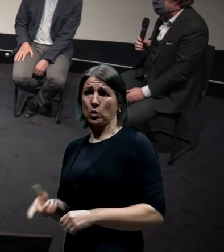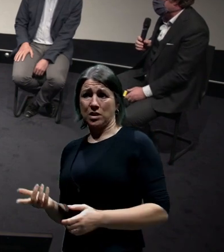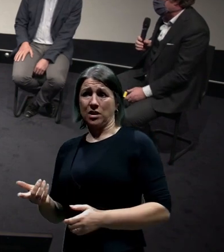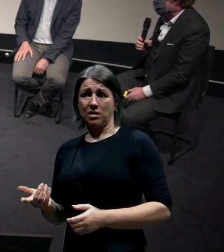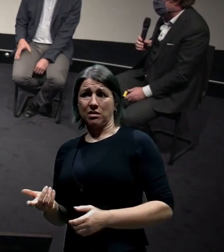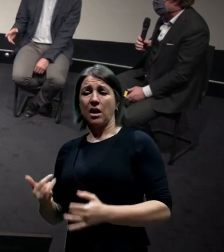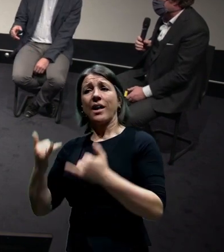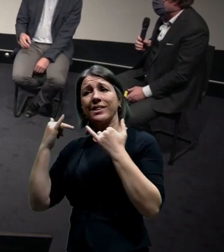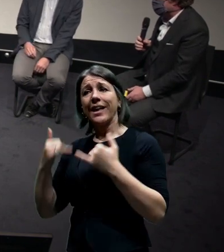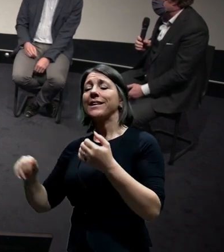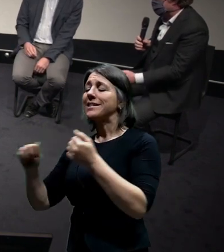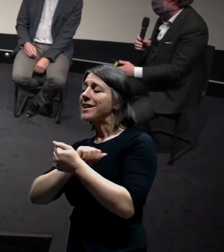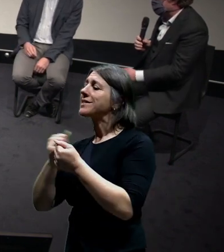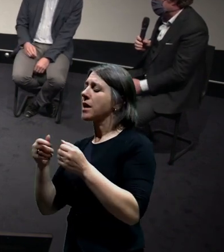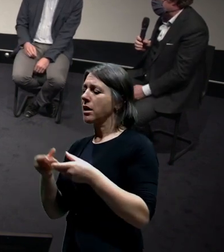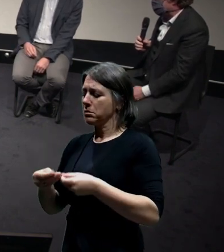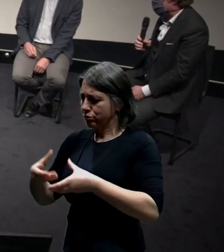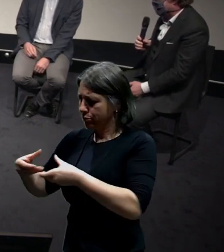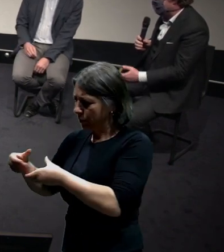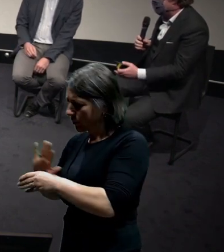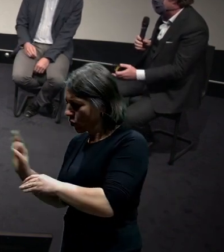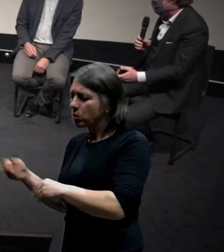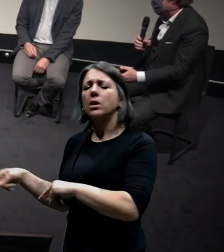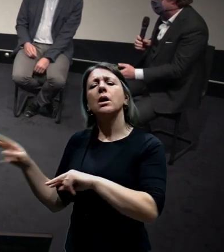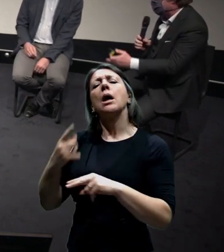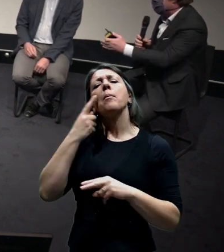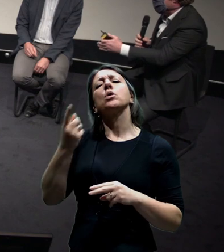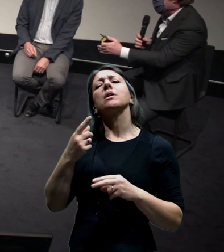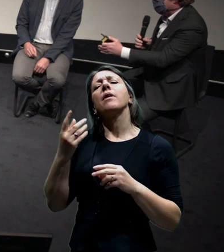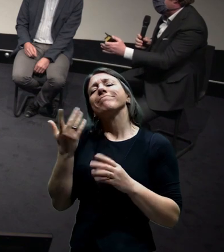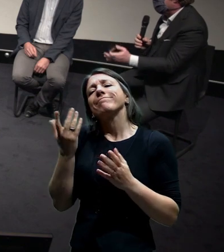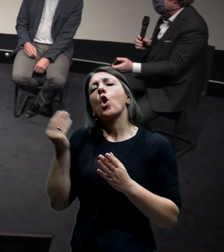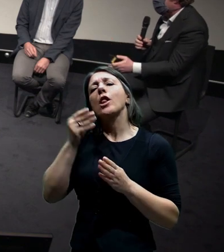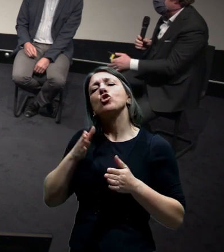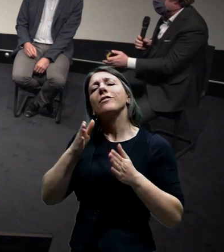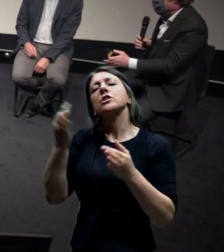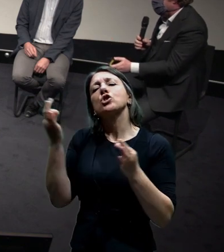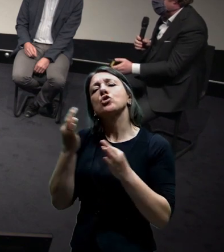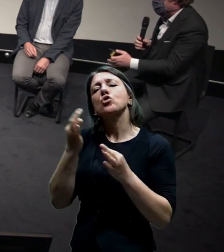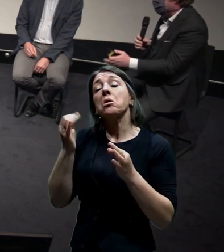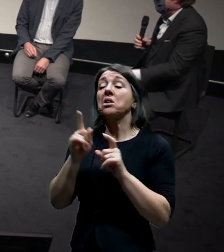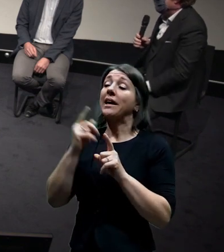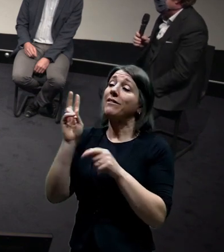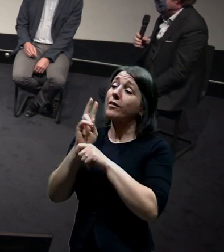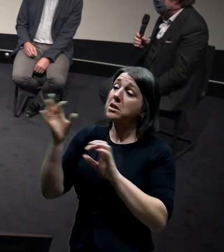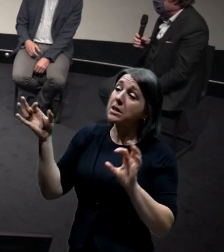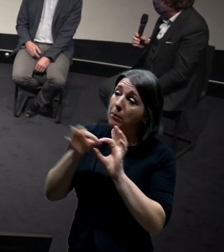podívat na ty Holešovičky a zvážit všechny ty aspekty, jak tu etapizaci, tak vychovatelnou zapojení dole